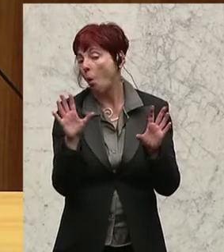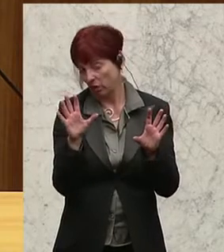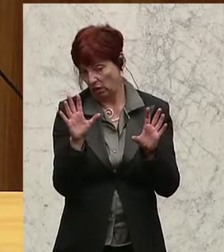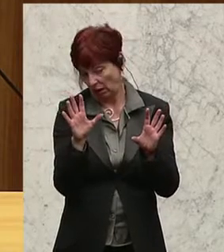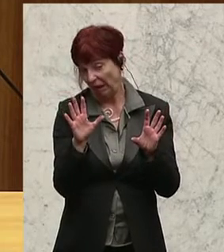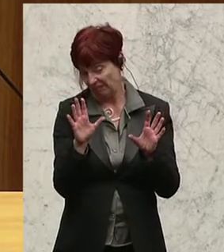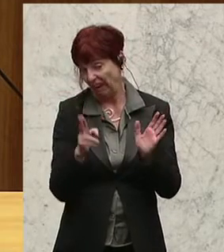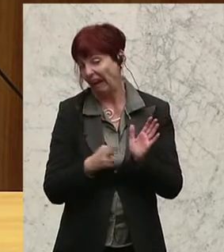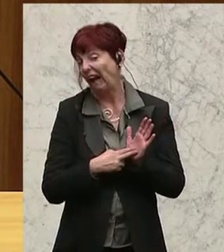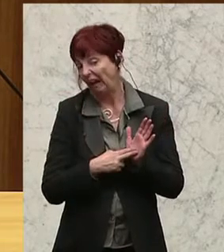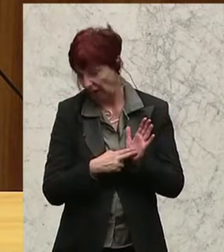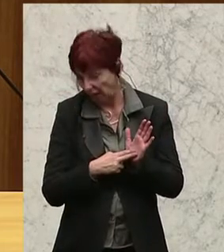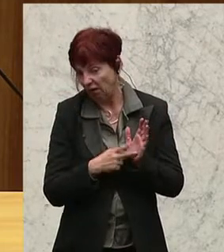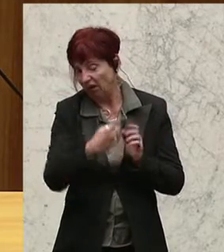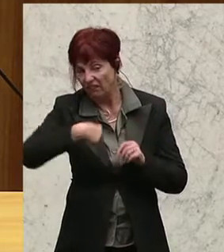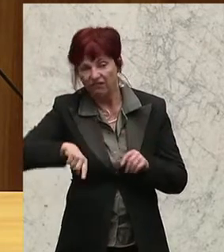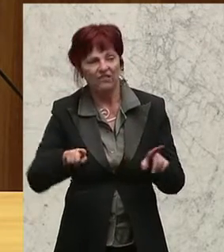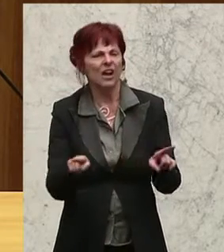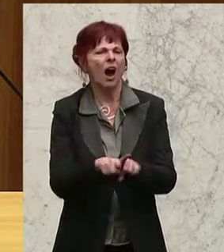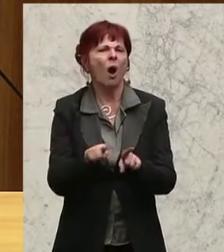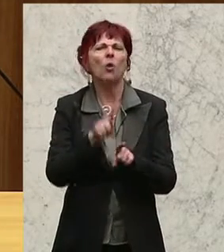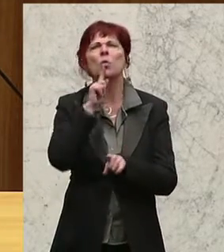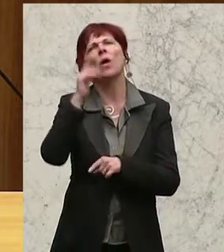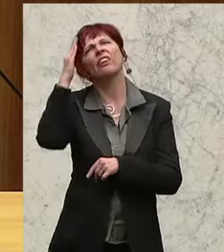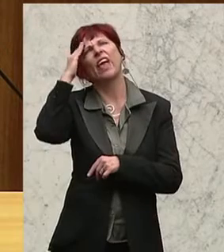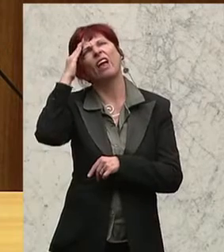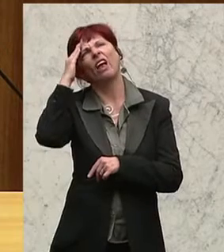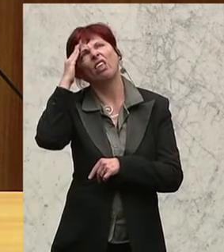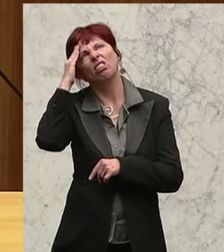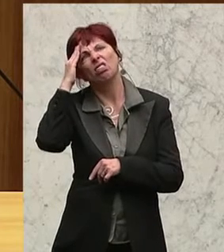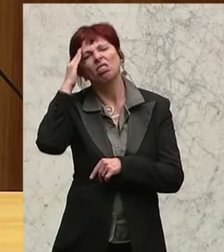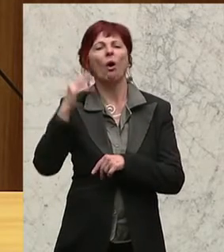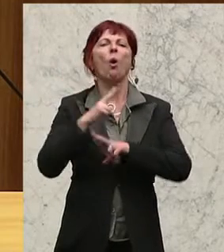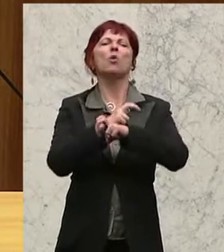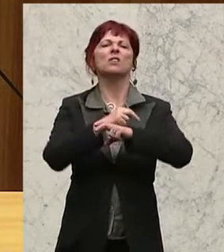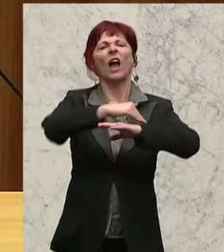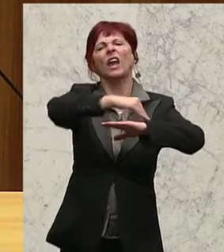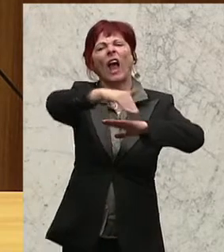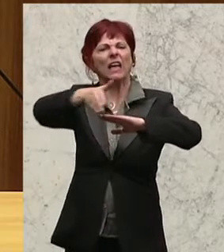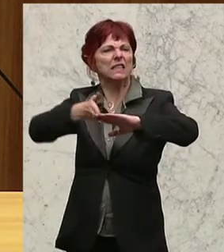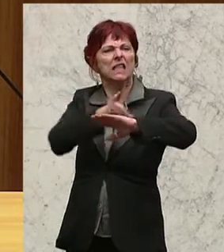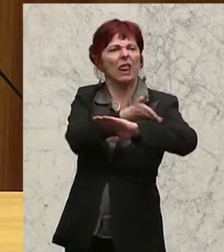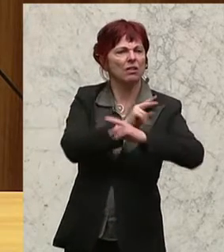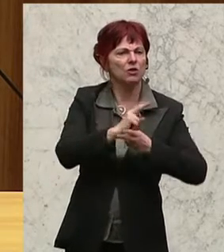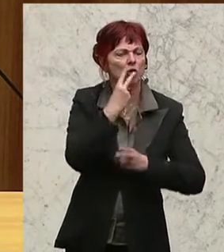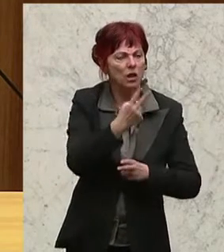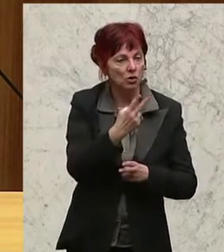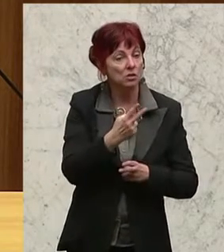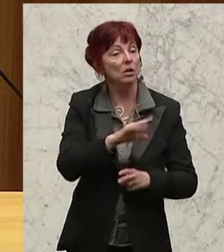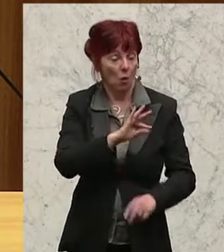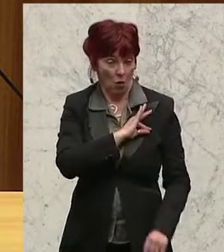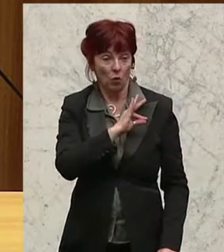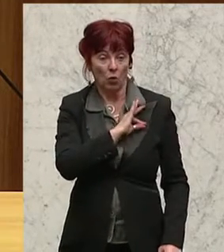Wir denken auch hier noch viel zu sehr entlang unserer nationalen Grenzen. Denn wie vom Kollegen Michael Bernhard früher richtig erwähnt,